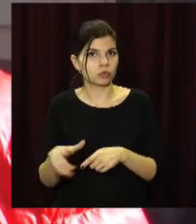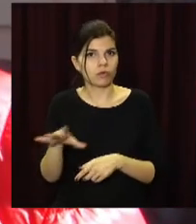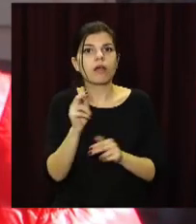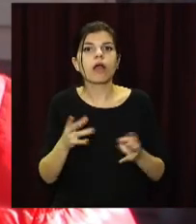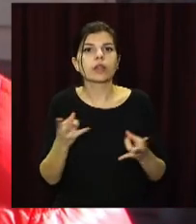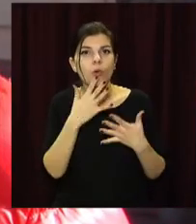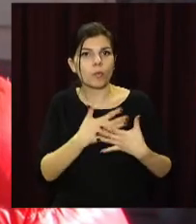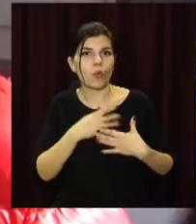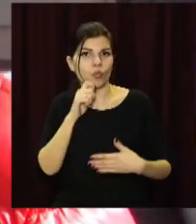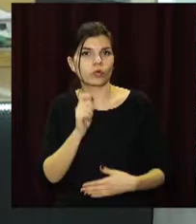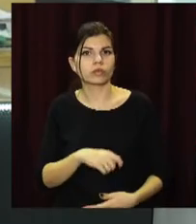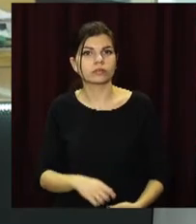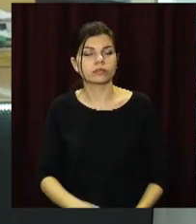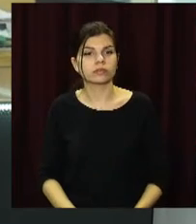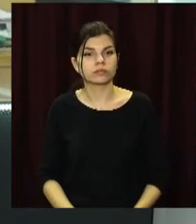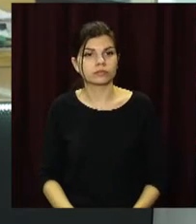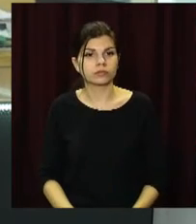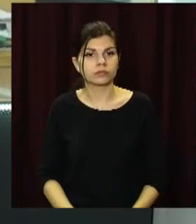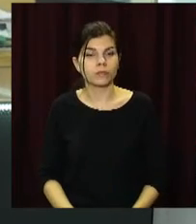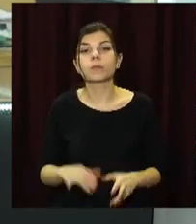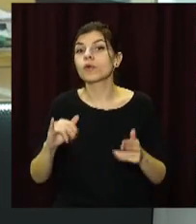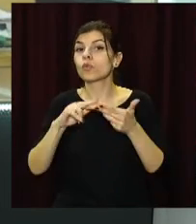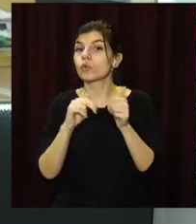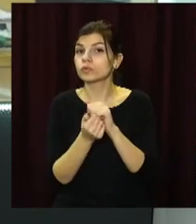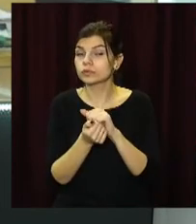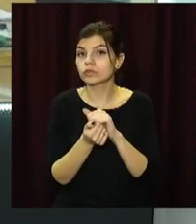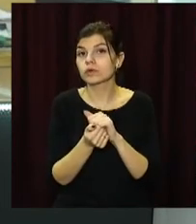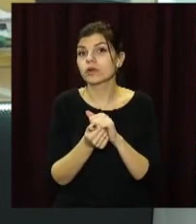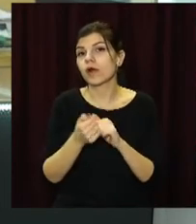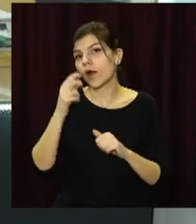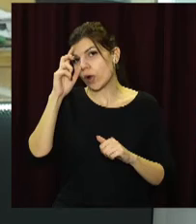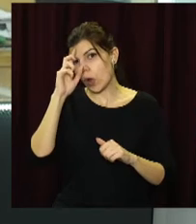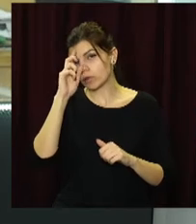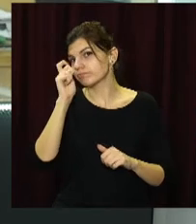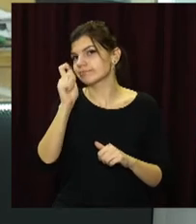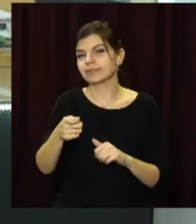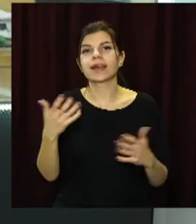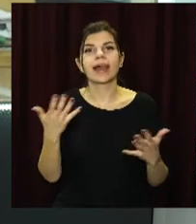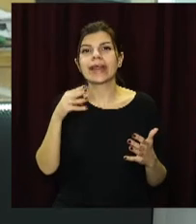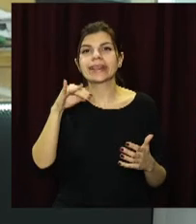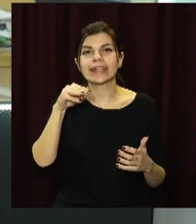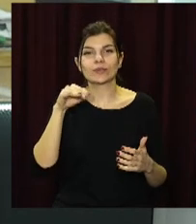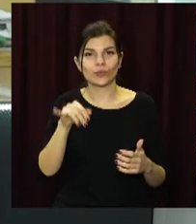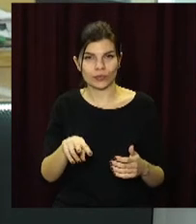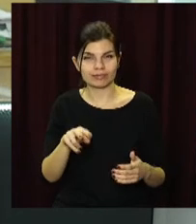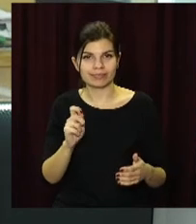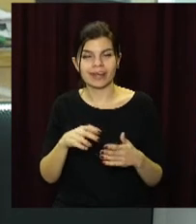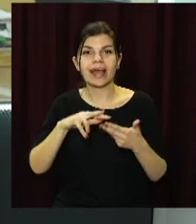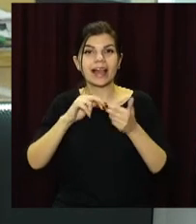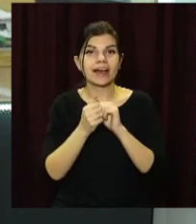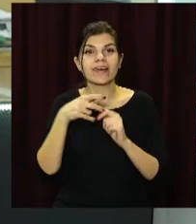як треба любити Україну. У Кам'янському визначили королеву краси. За титул «Міс Б'юті Кам'янське